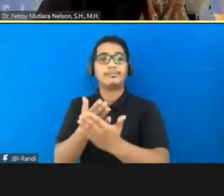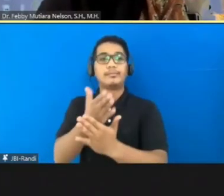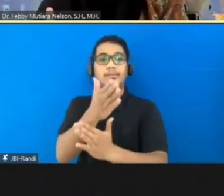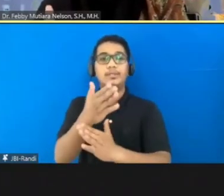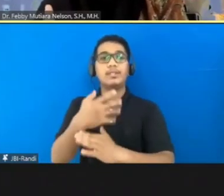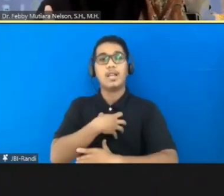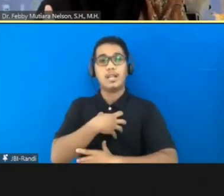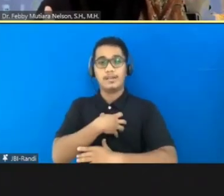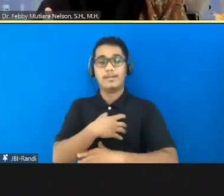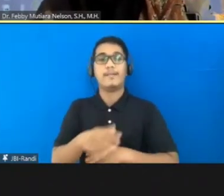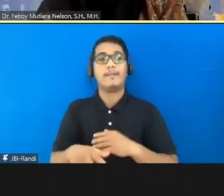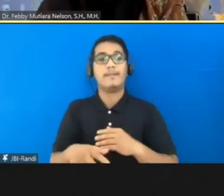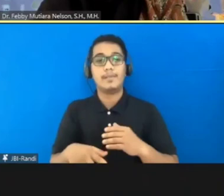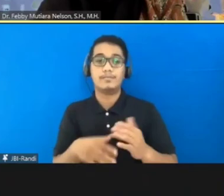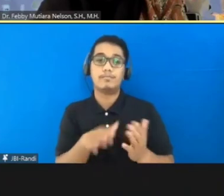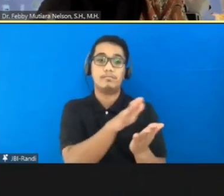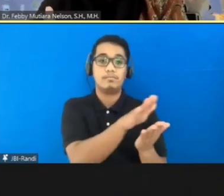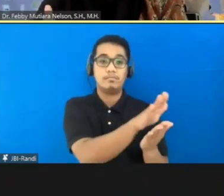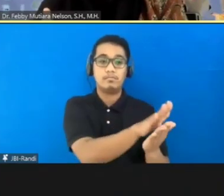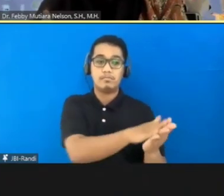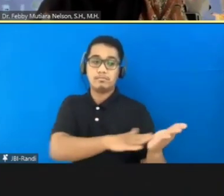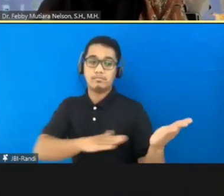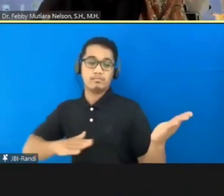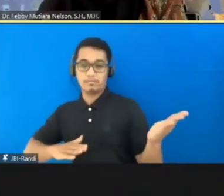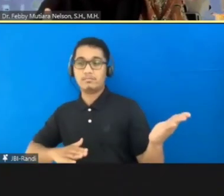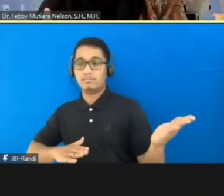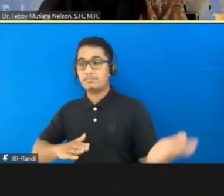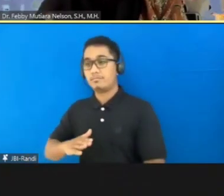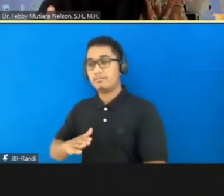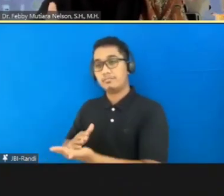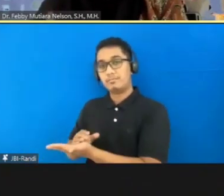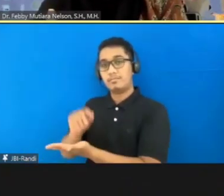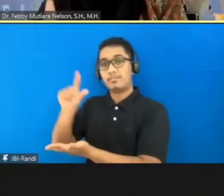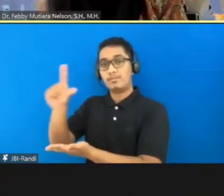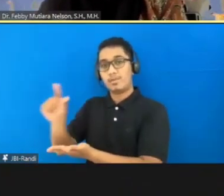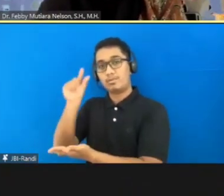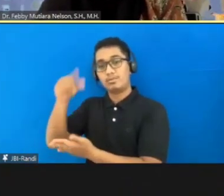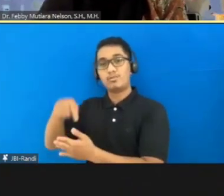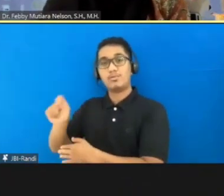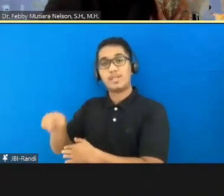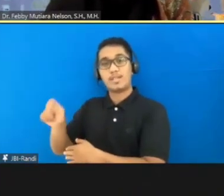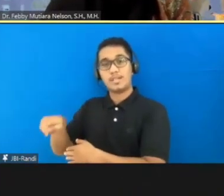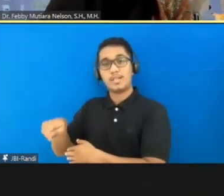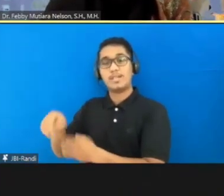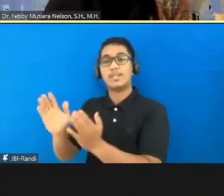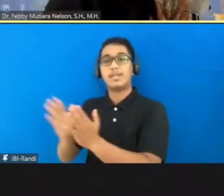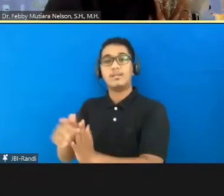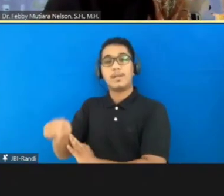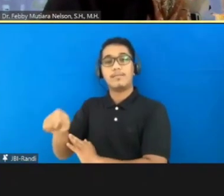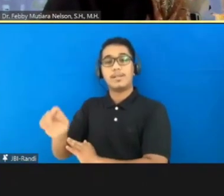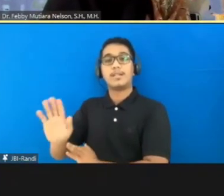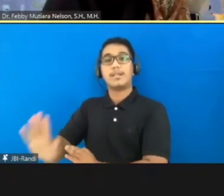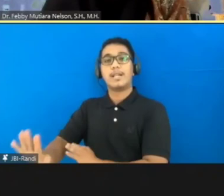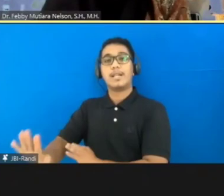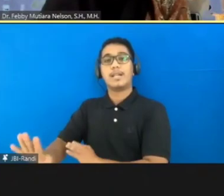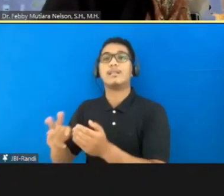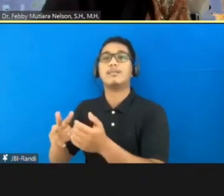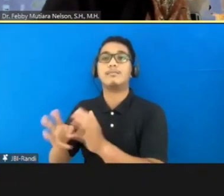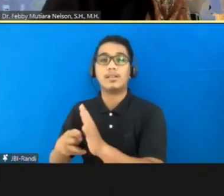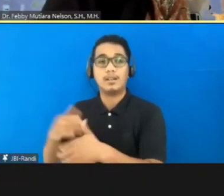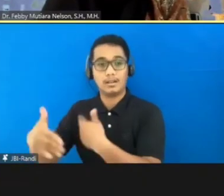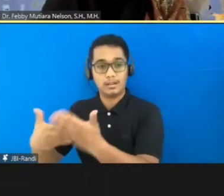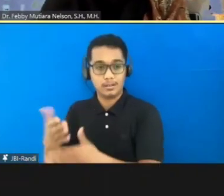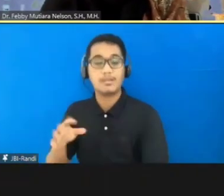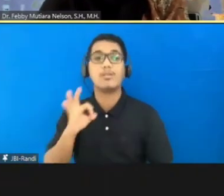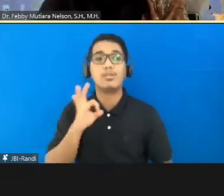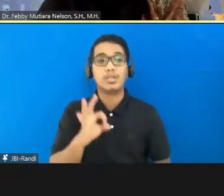Kemudian salinan perjanjian ini harus disampaikan kepada jaksa agung dan kemudian kepada pengadilan yang akan menangani perkara. Oke